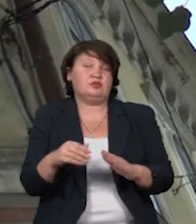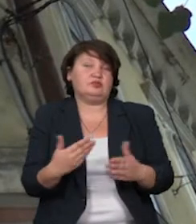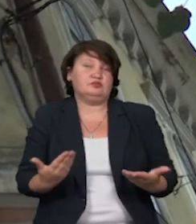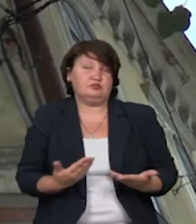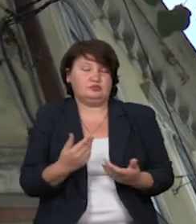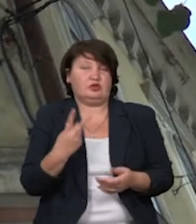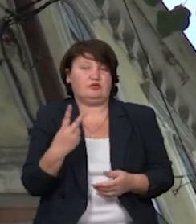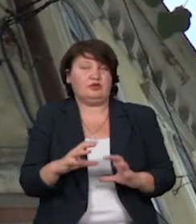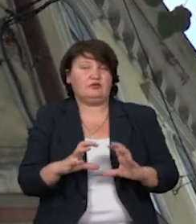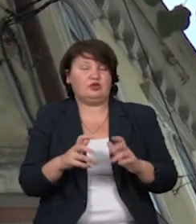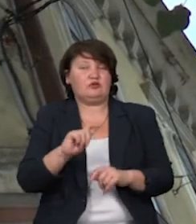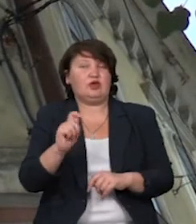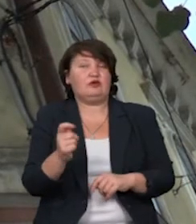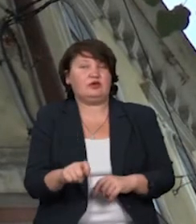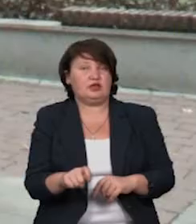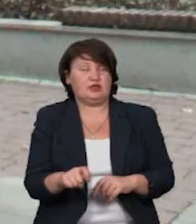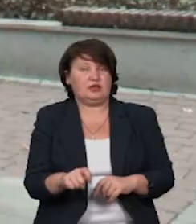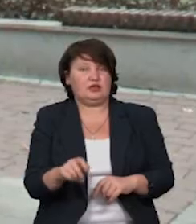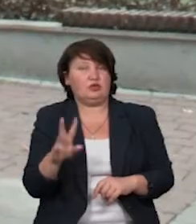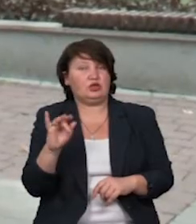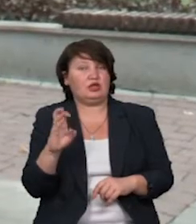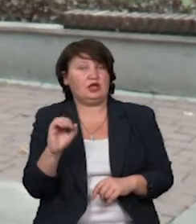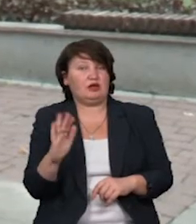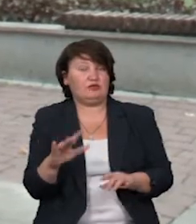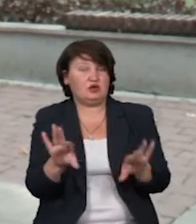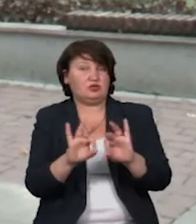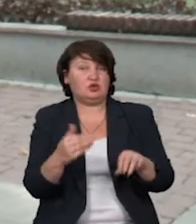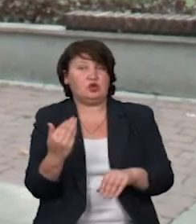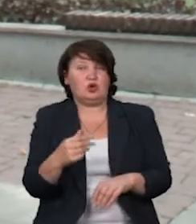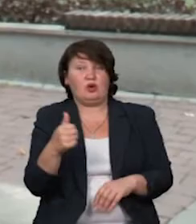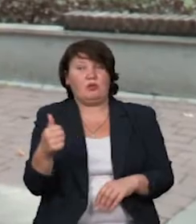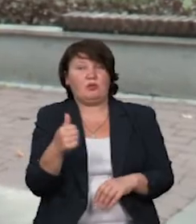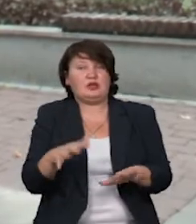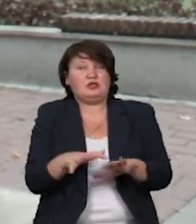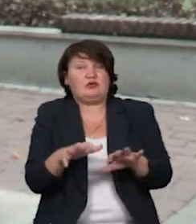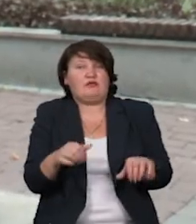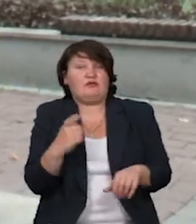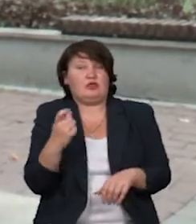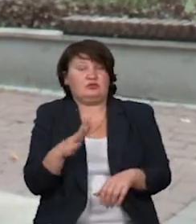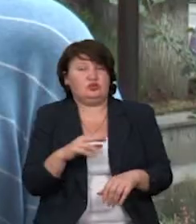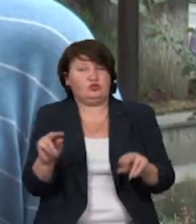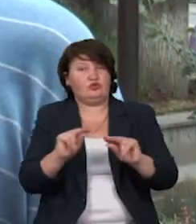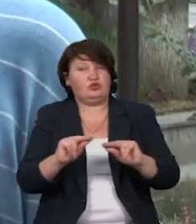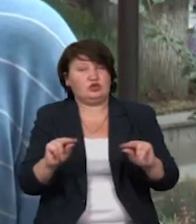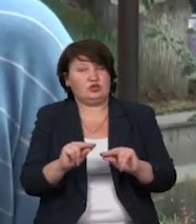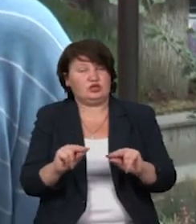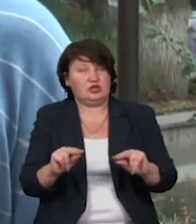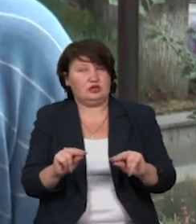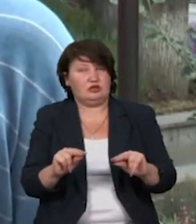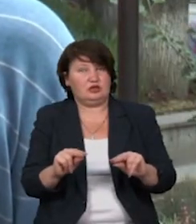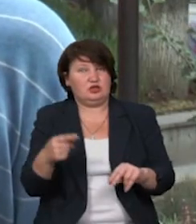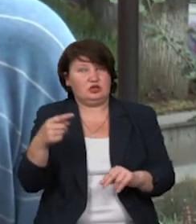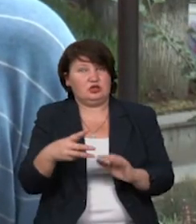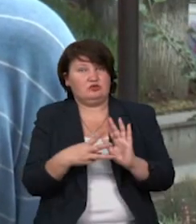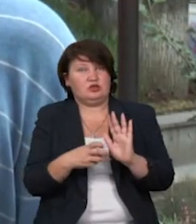світові війни. Краєзнавець Іван Бондарев розповідає, що його першим власником був шкільний вчитель Преєр. В 1877